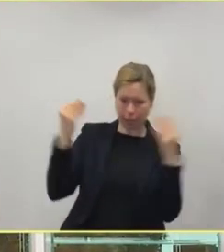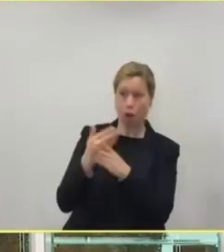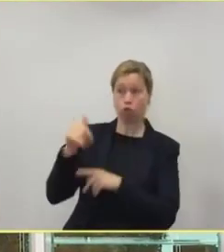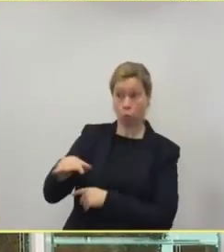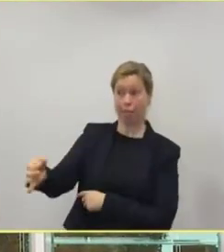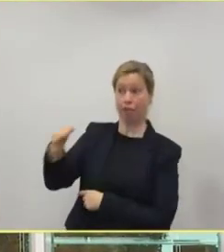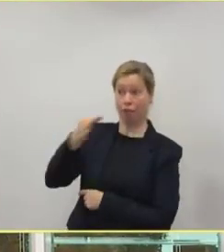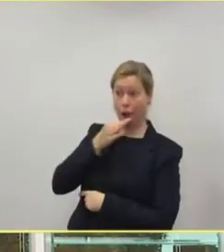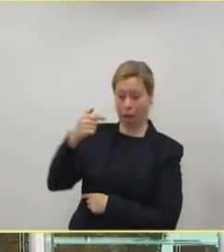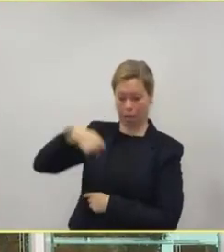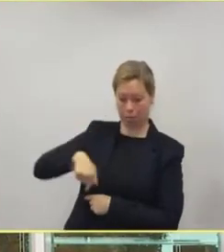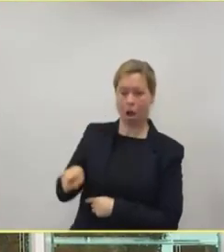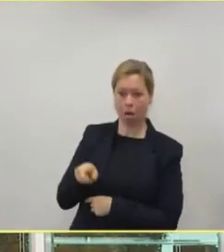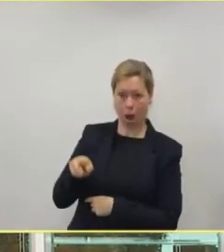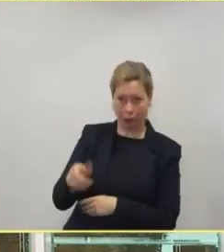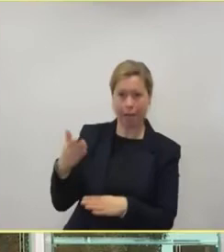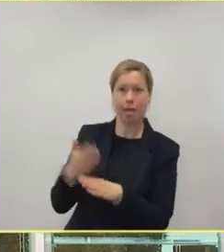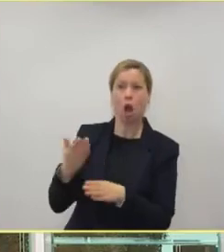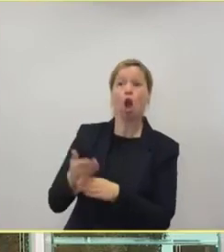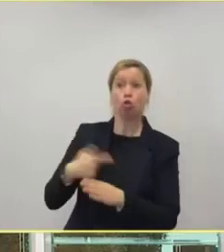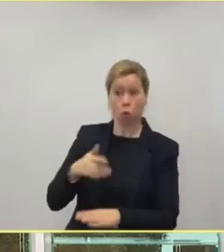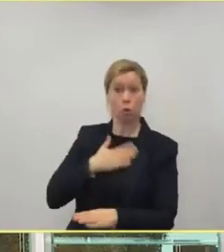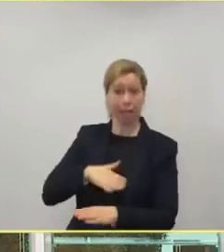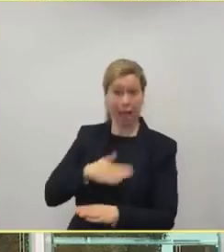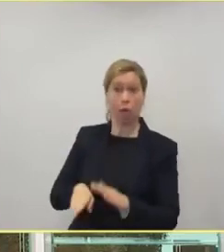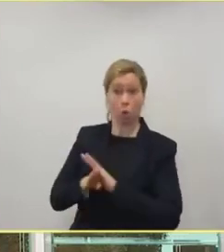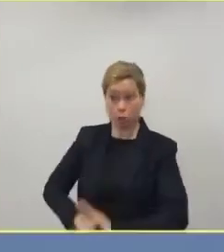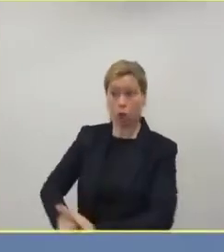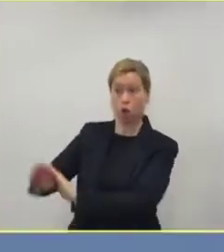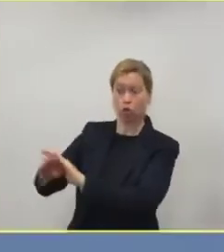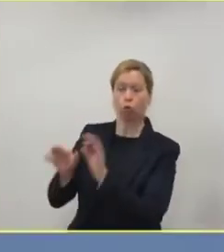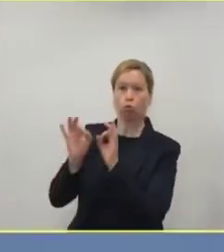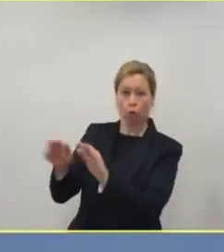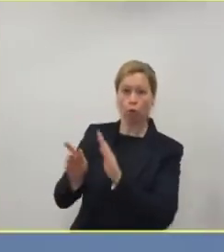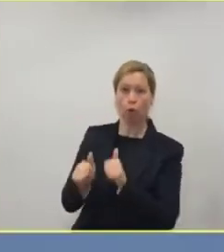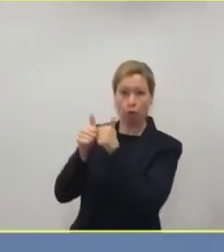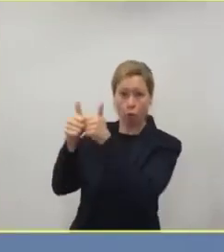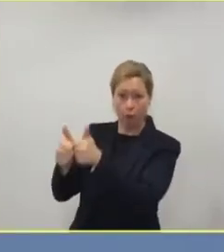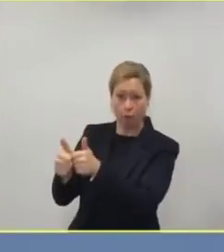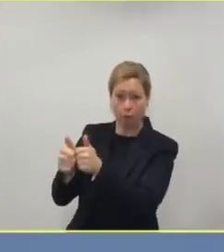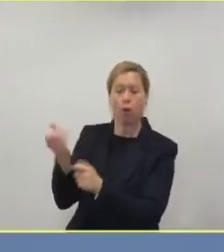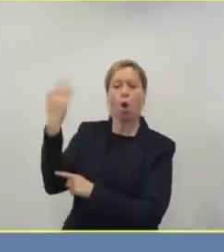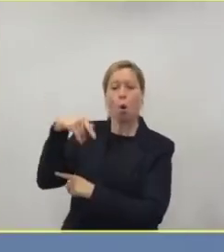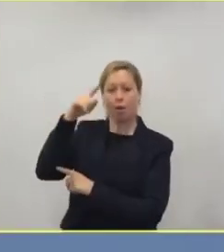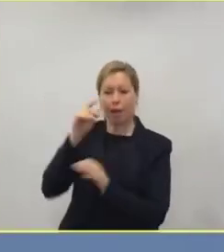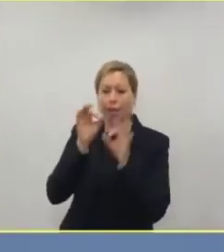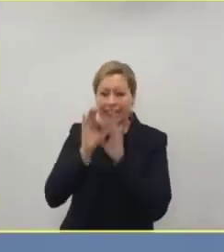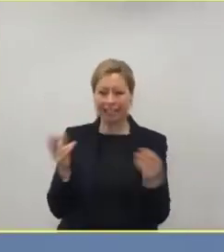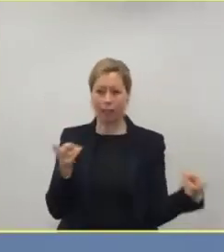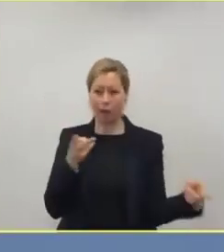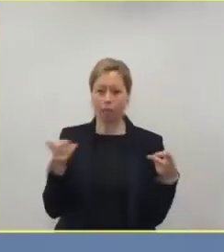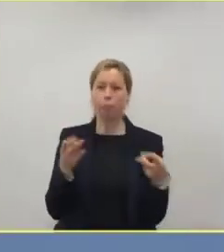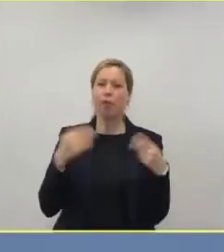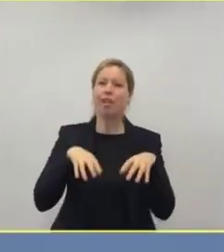Rheinland rein, dass wir dort auch Hilfe leisten. Und das wird dann sehr genau abgeglichen mit den Kapazitäten, die wir in Deutschland insgesamt haben. Das können wir sehr genau